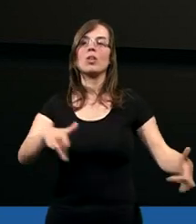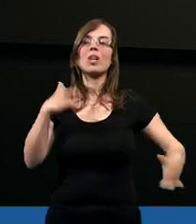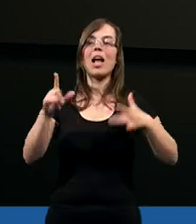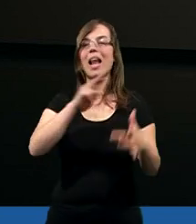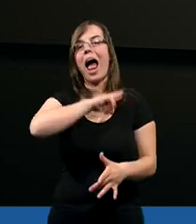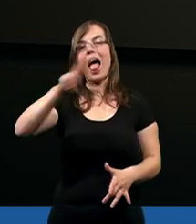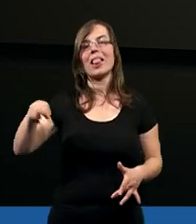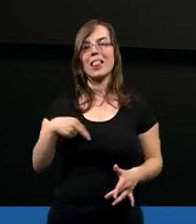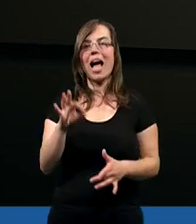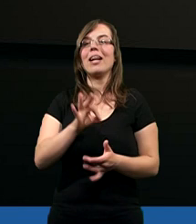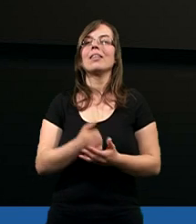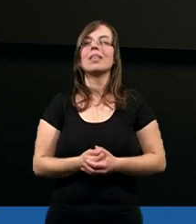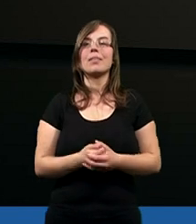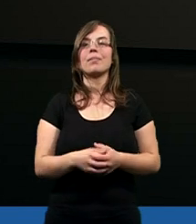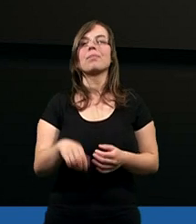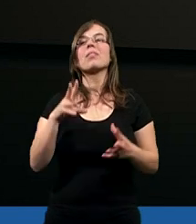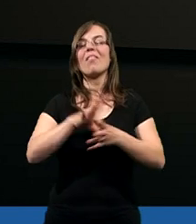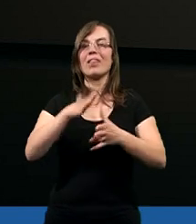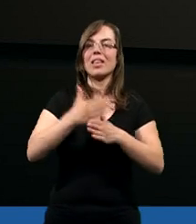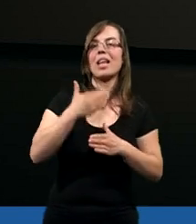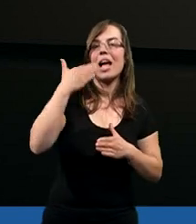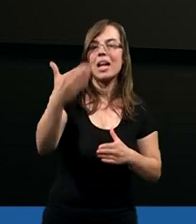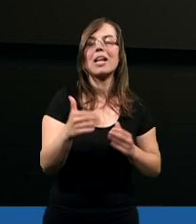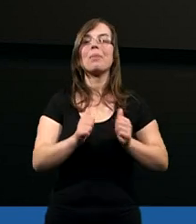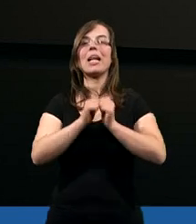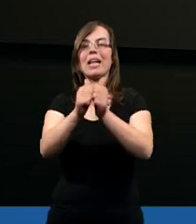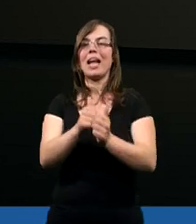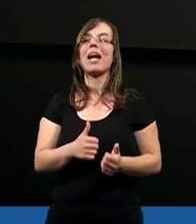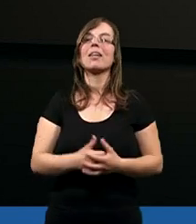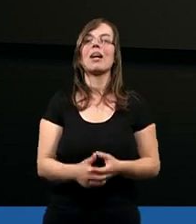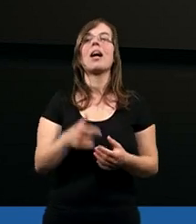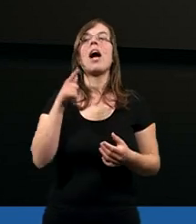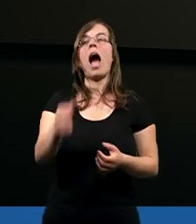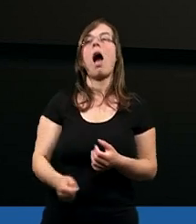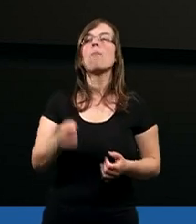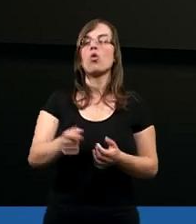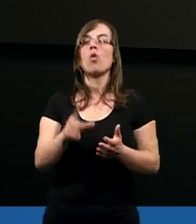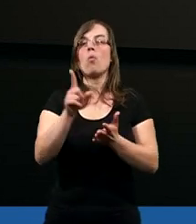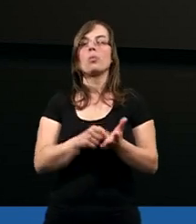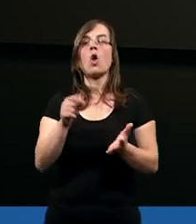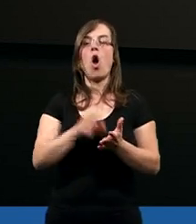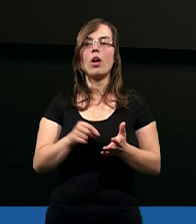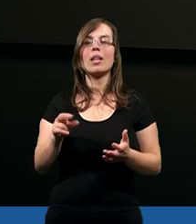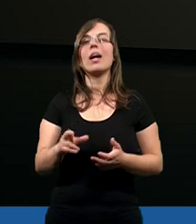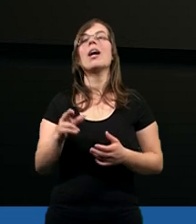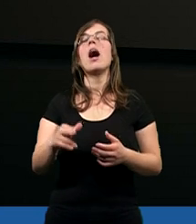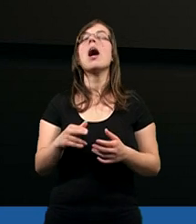który cierpiał za nas, w następnych zdaniach apostoł Piotr